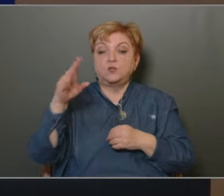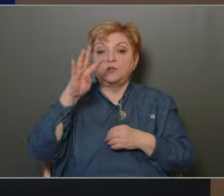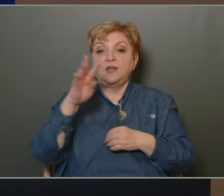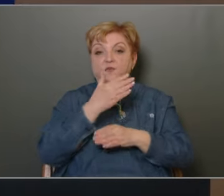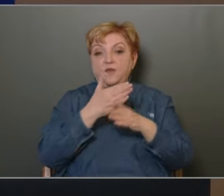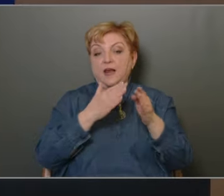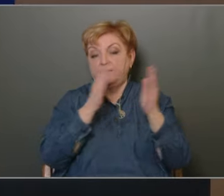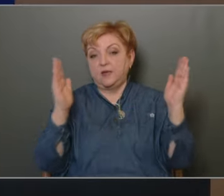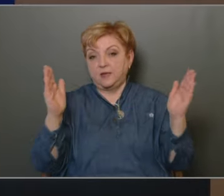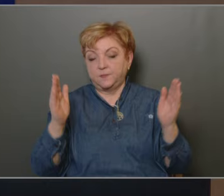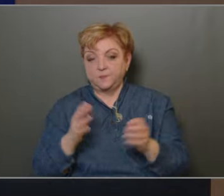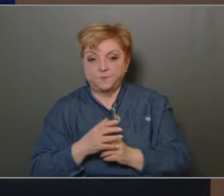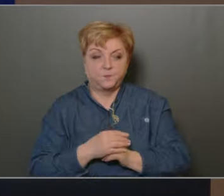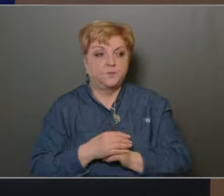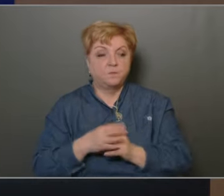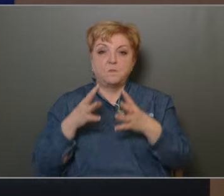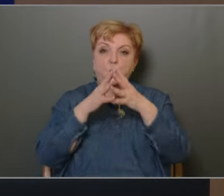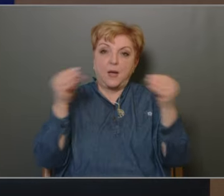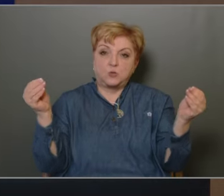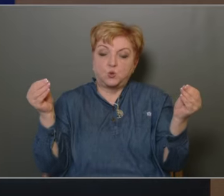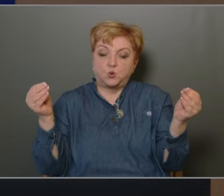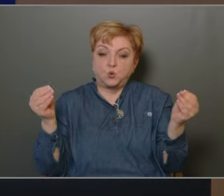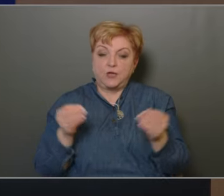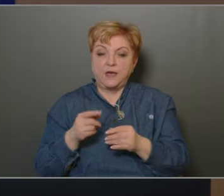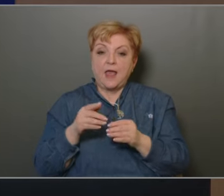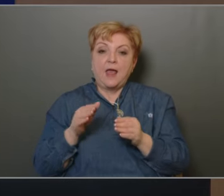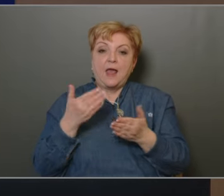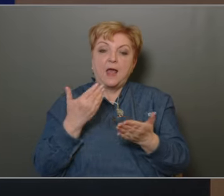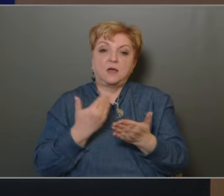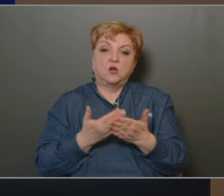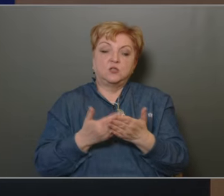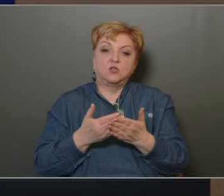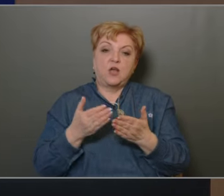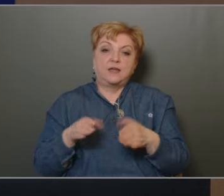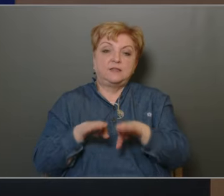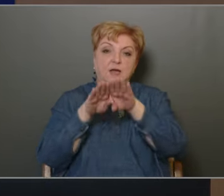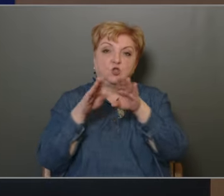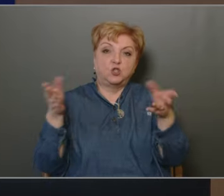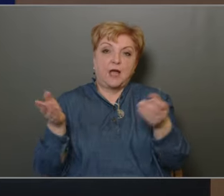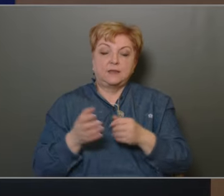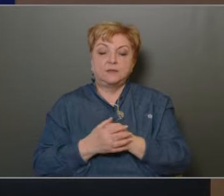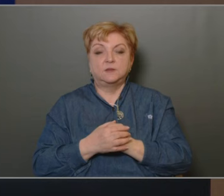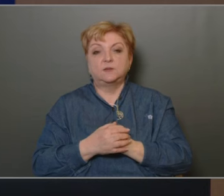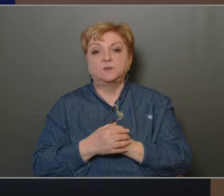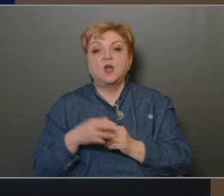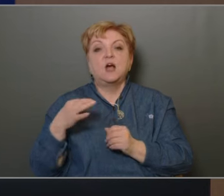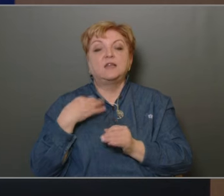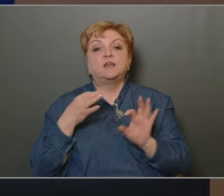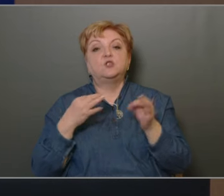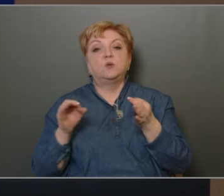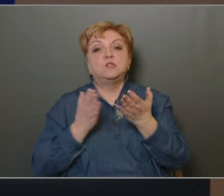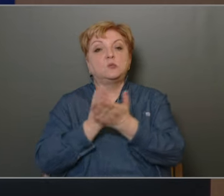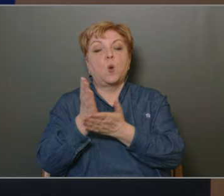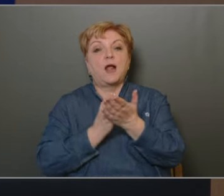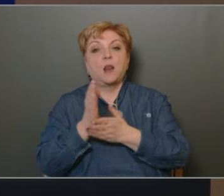meg fog szűnni ilyen gazdasági társaságként a egészségügyi